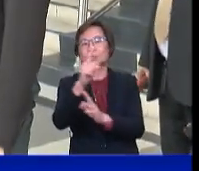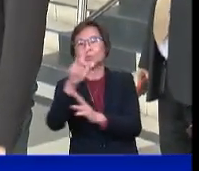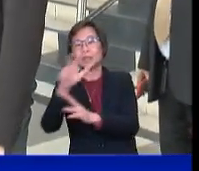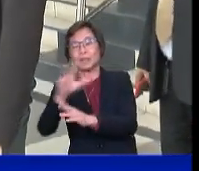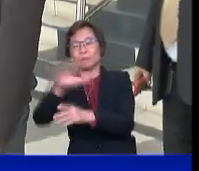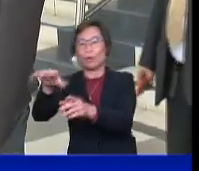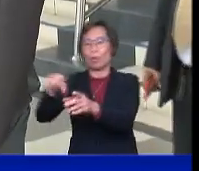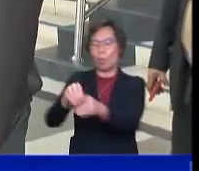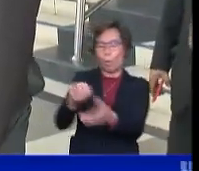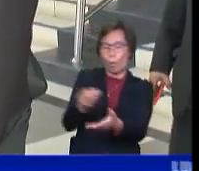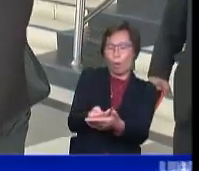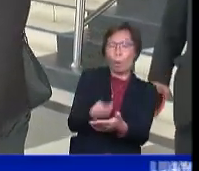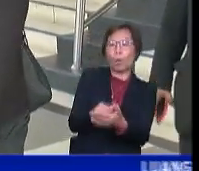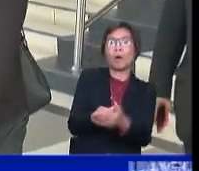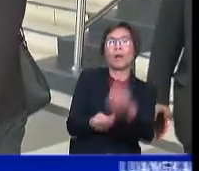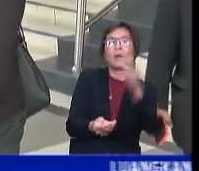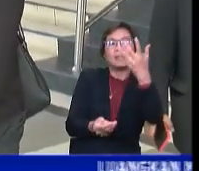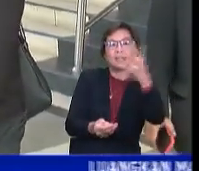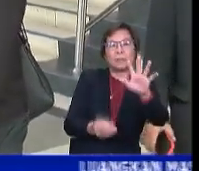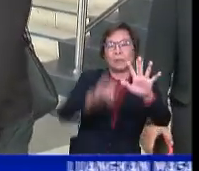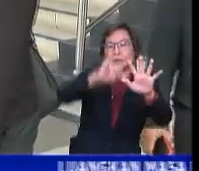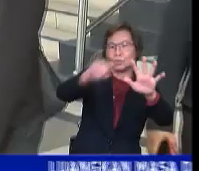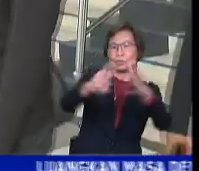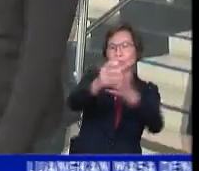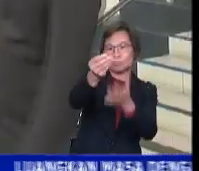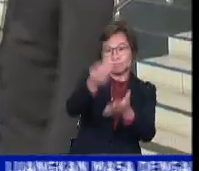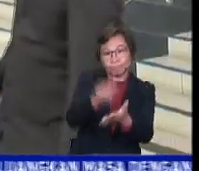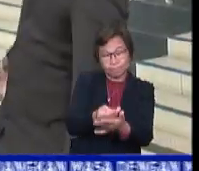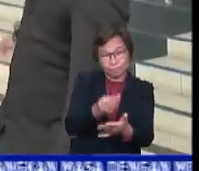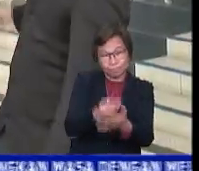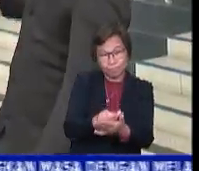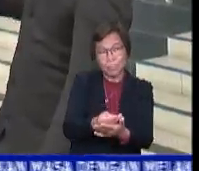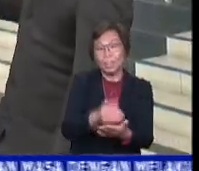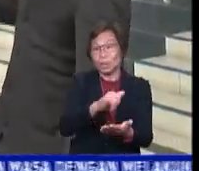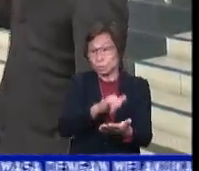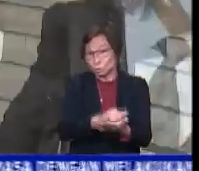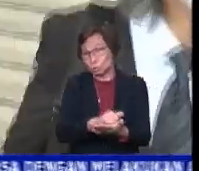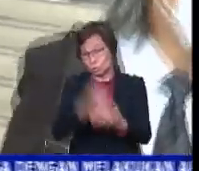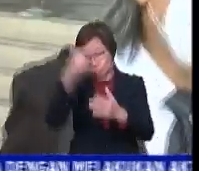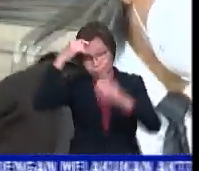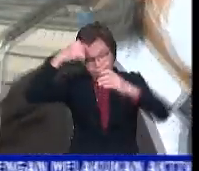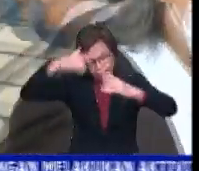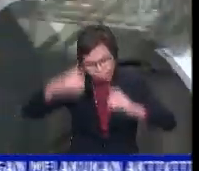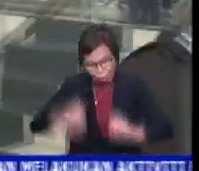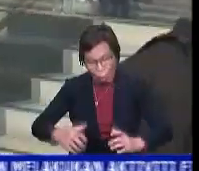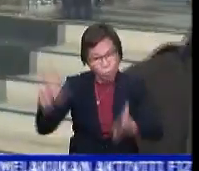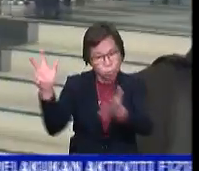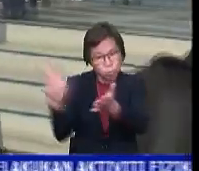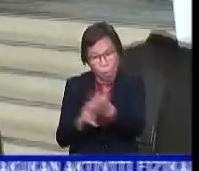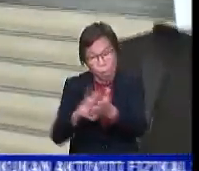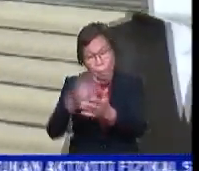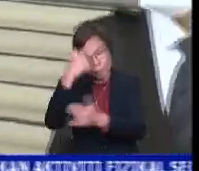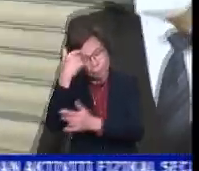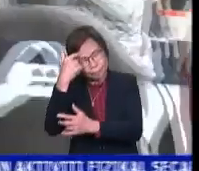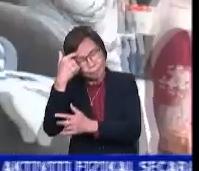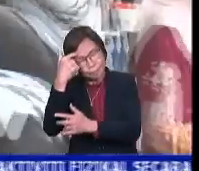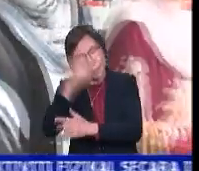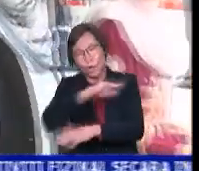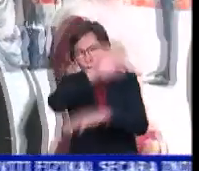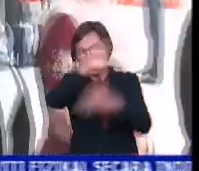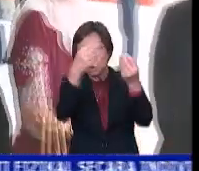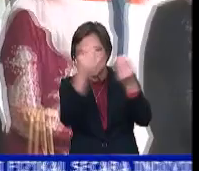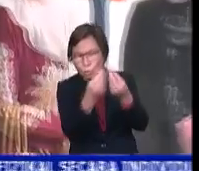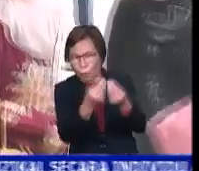membabitkan wang berjumlah RM15 juta. Perkara berkenaan diputuskan selepas mengambil kira bahawa